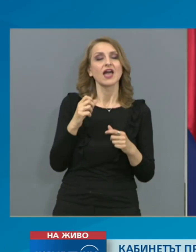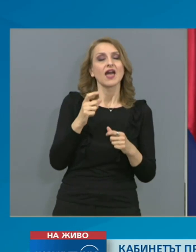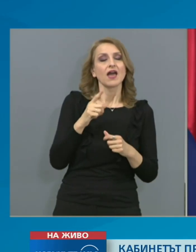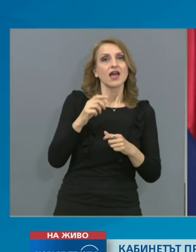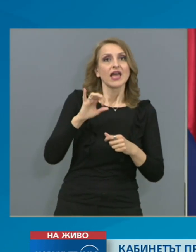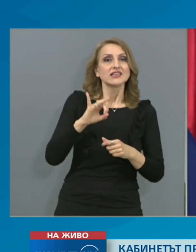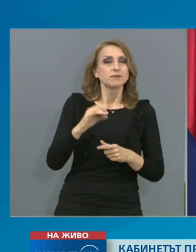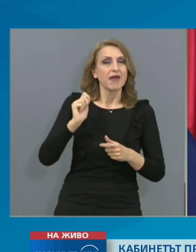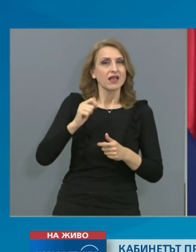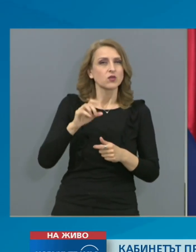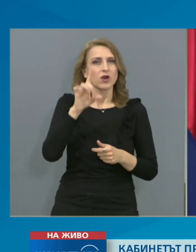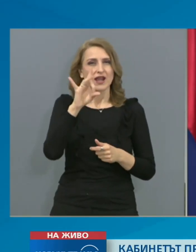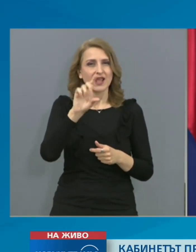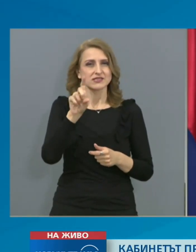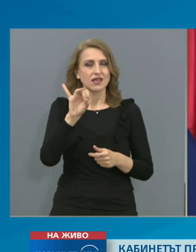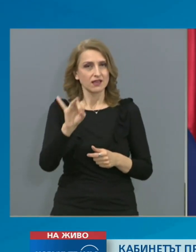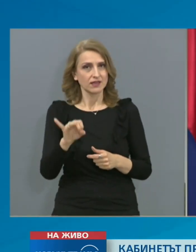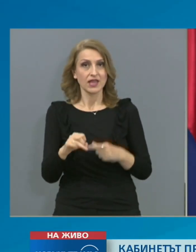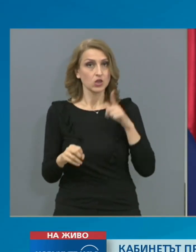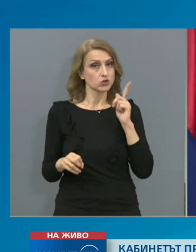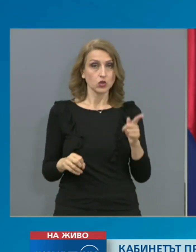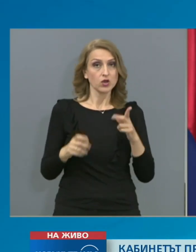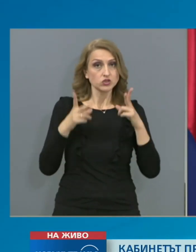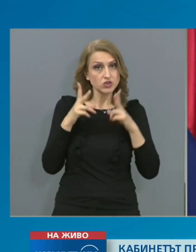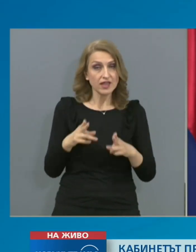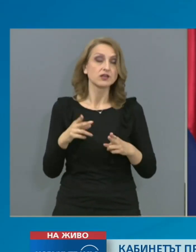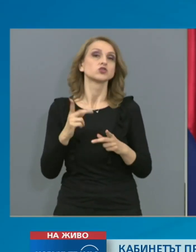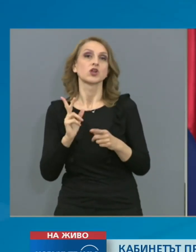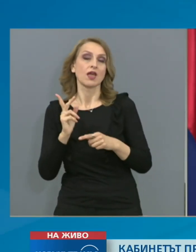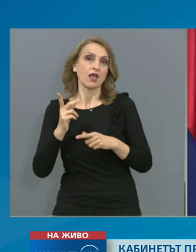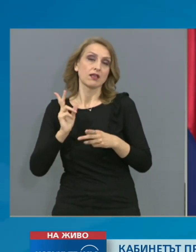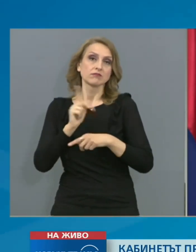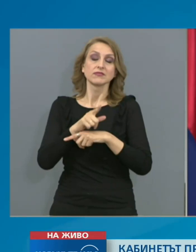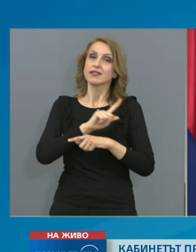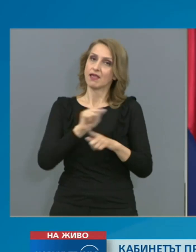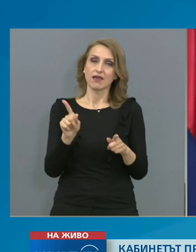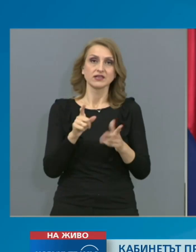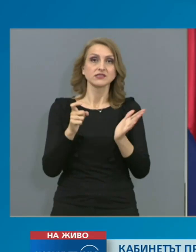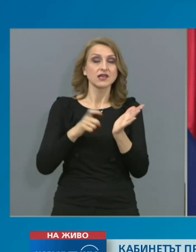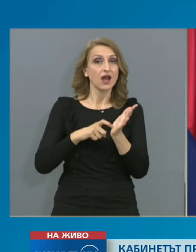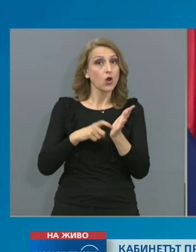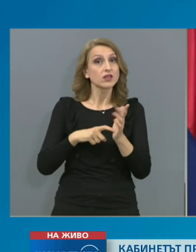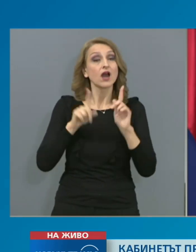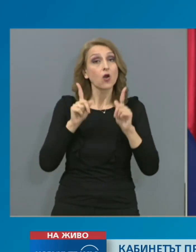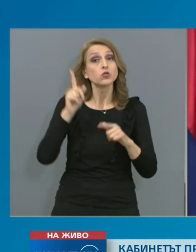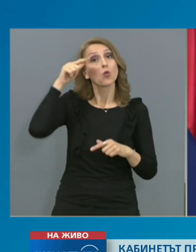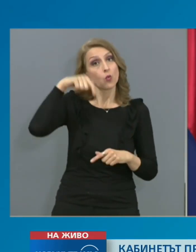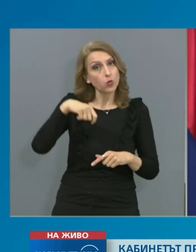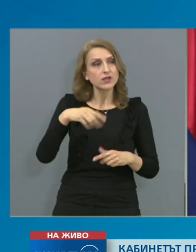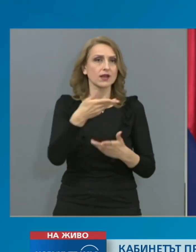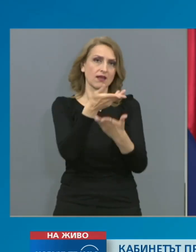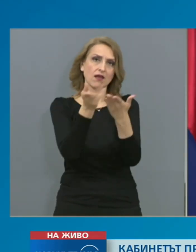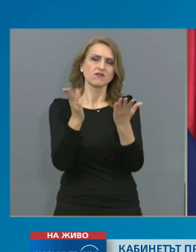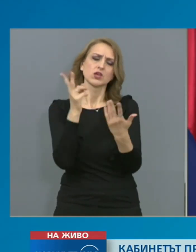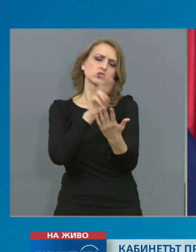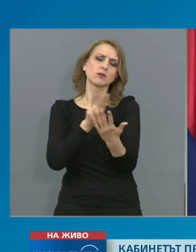разреши частните съдебния изпълнители да влезе в действия? Не. Ако не? Законът, който утреши, прочетете на страницата